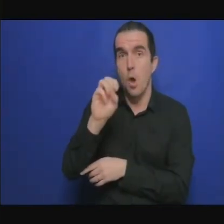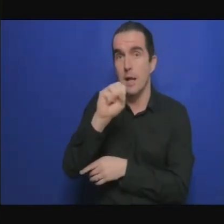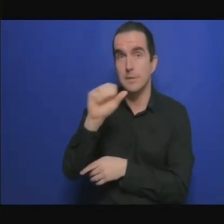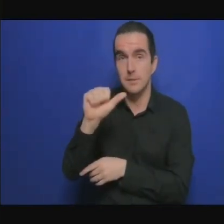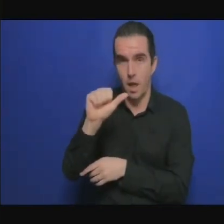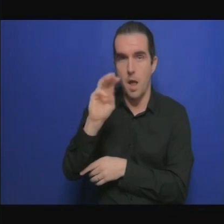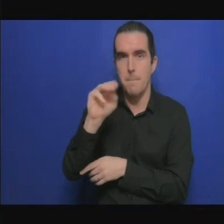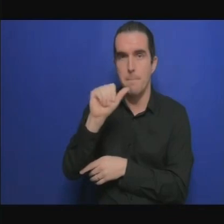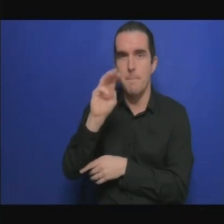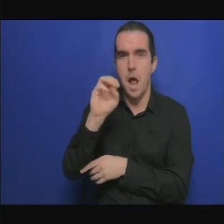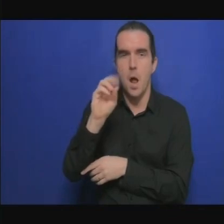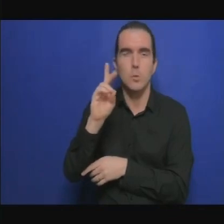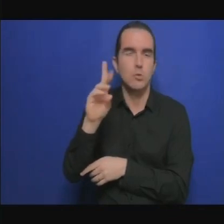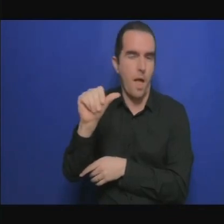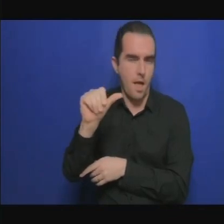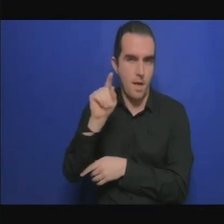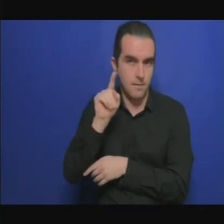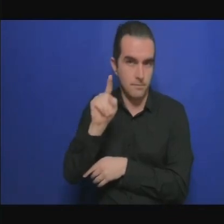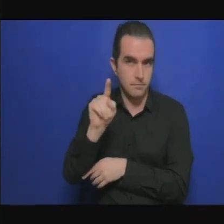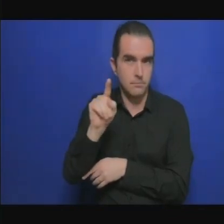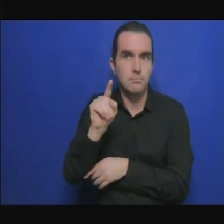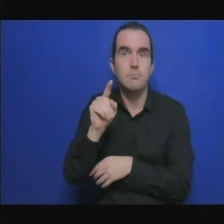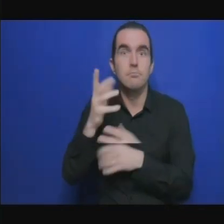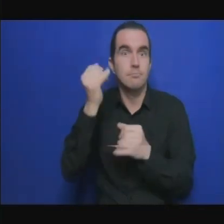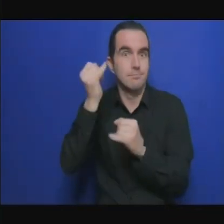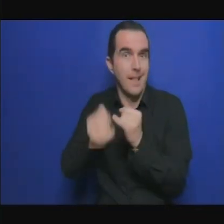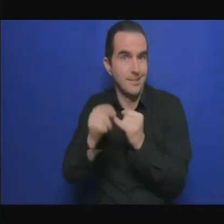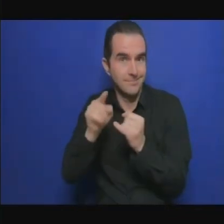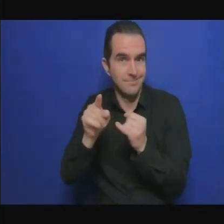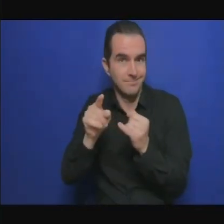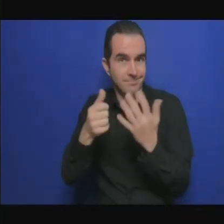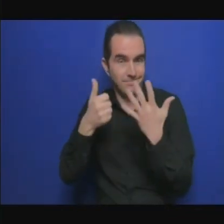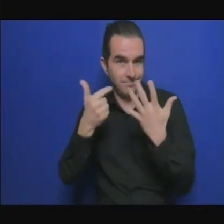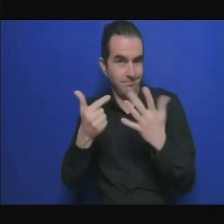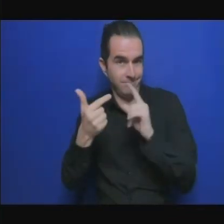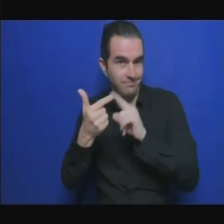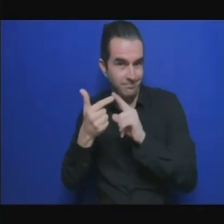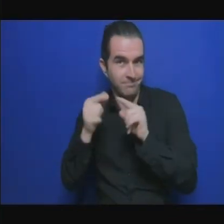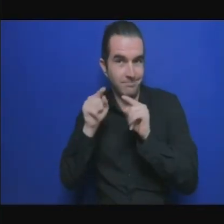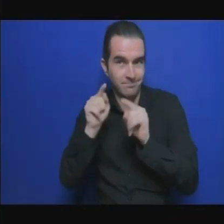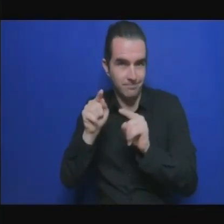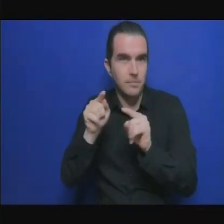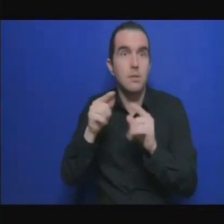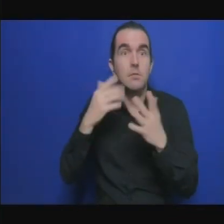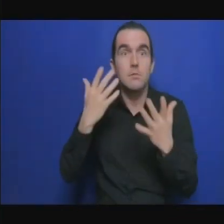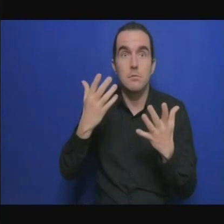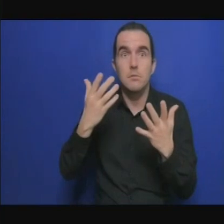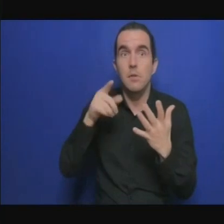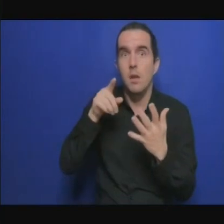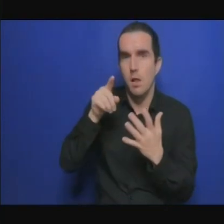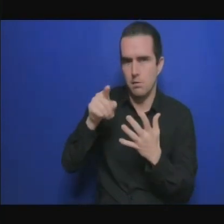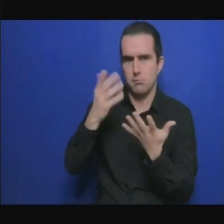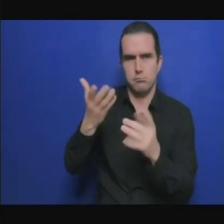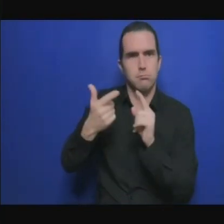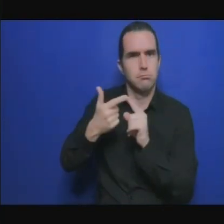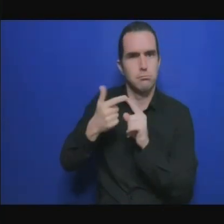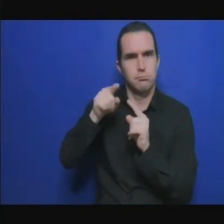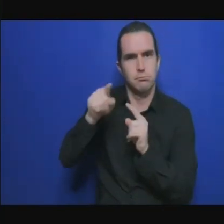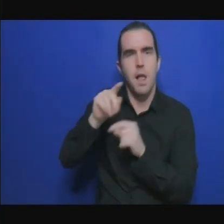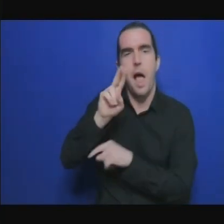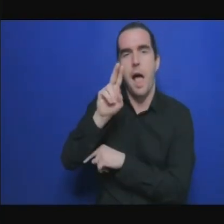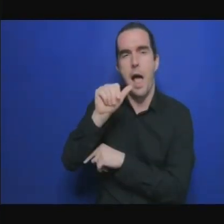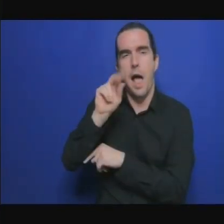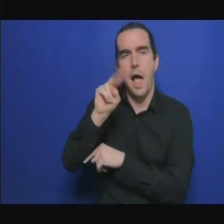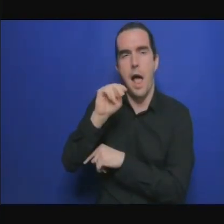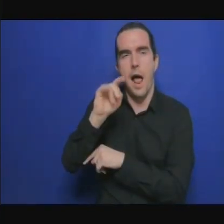'unité gestion des projets Nigeria Electrification Project sous l'égide de l